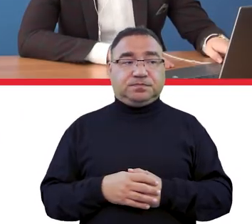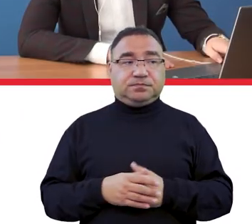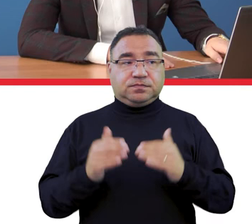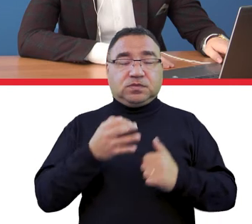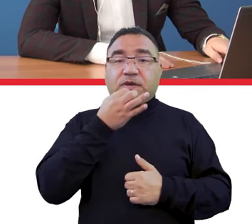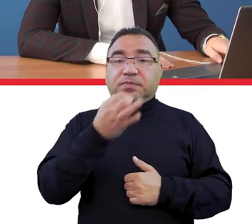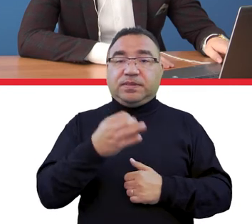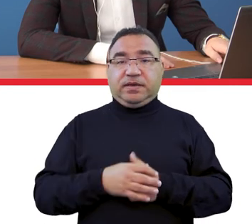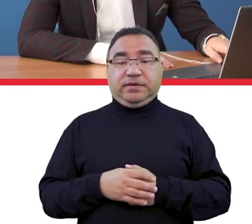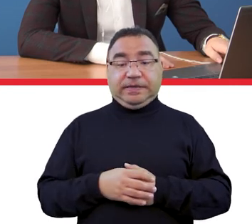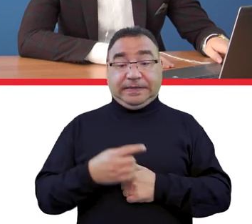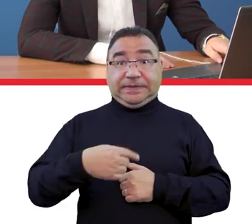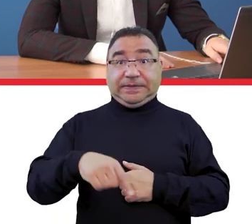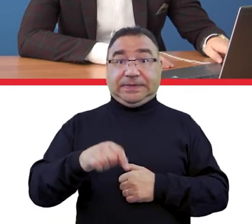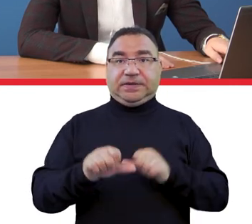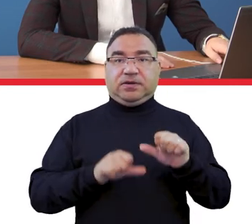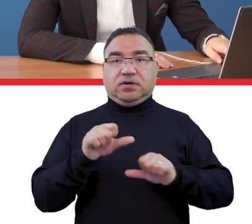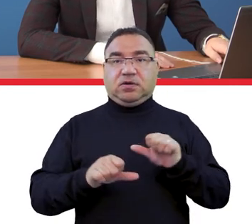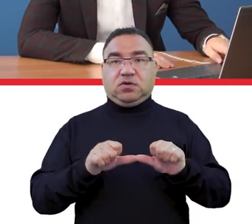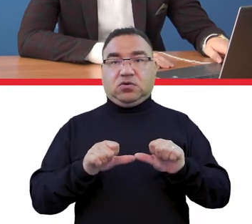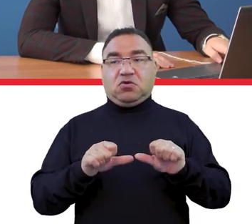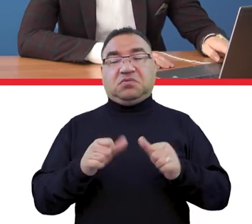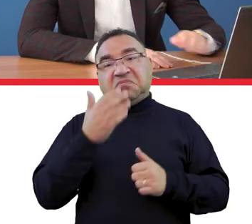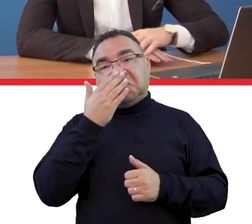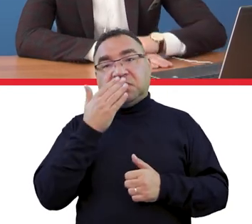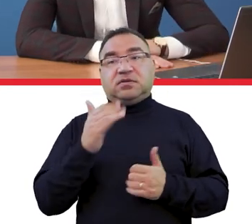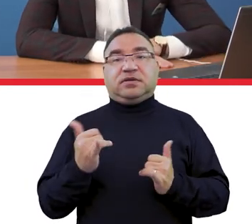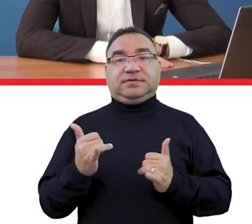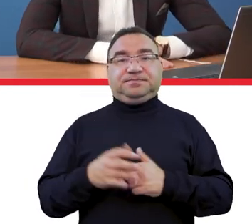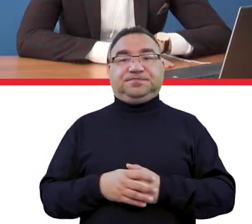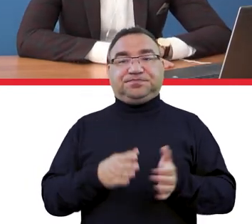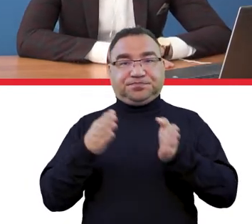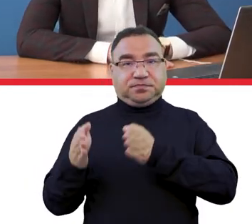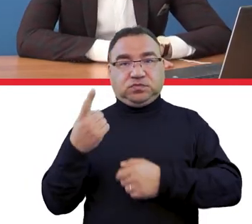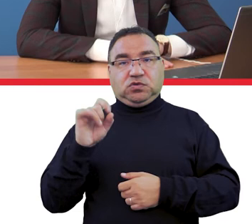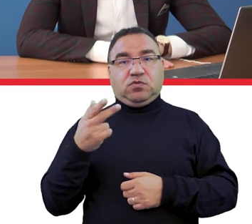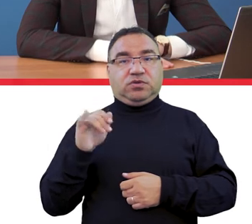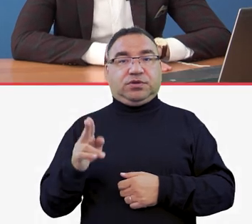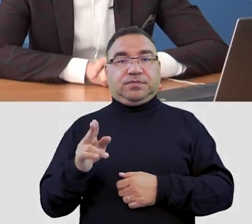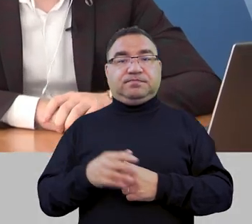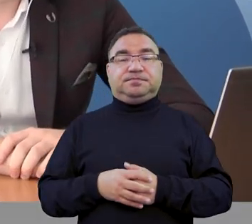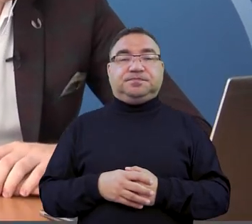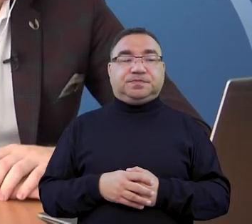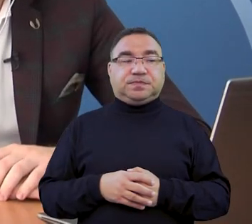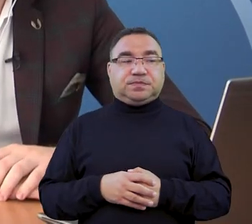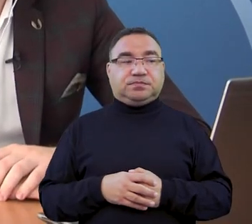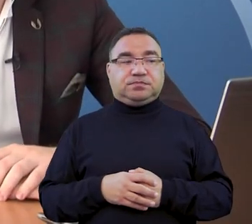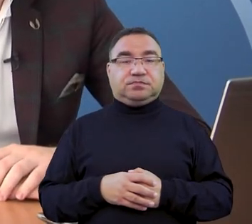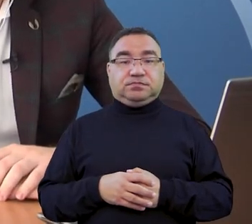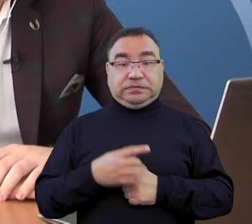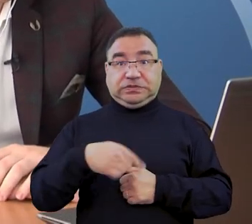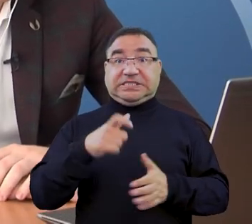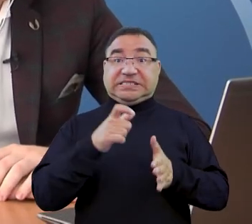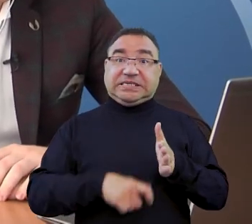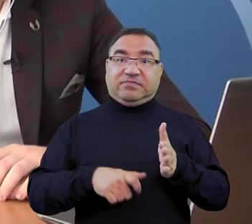się też pytanie o najbliższy rok akademicki i je przedstawi Dominik, któremu oddaje głos. Dziękuję bardzo. Panie Ministrze, czy w najbliższym